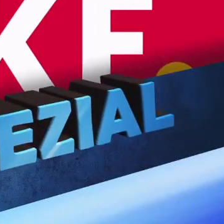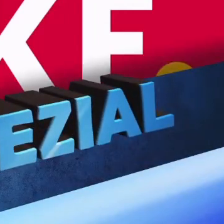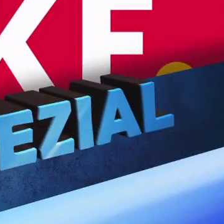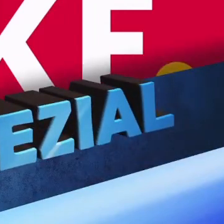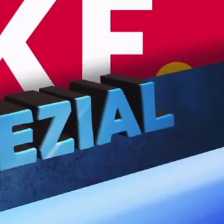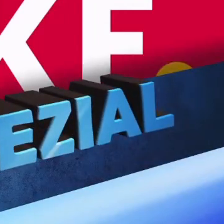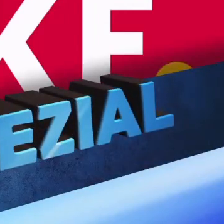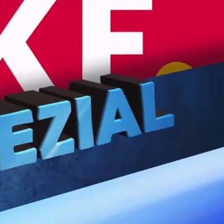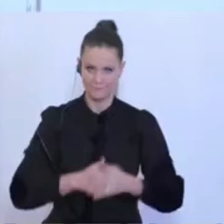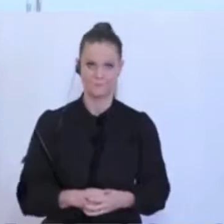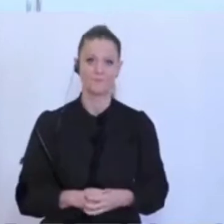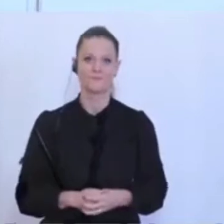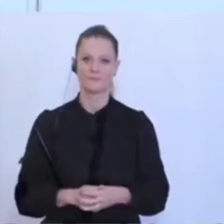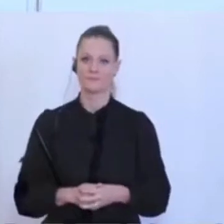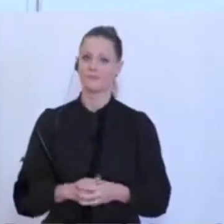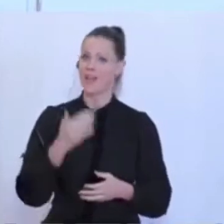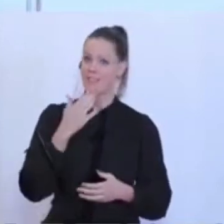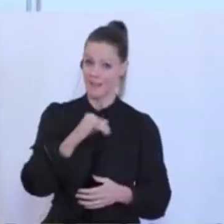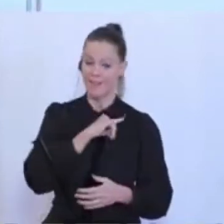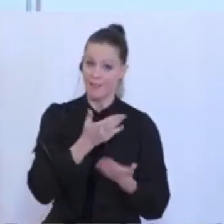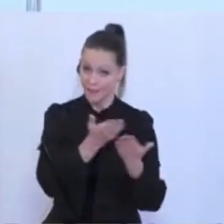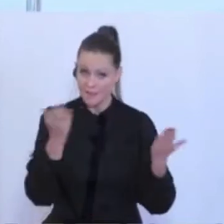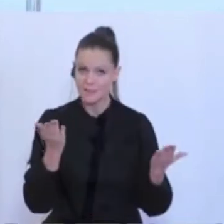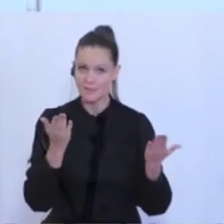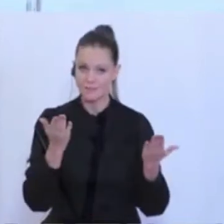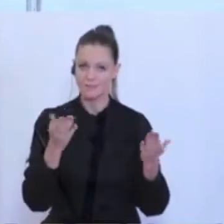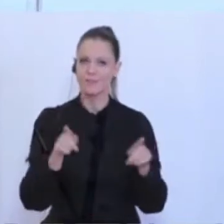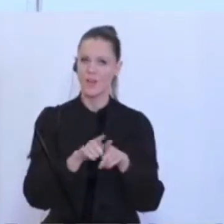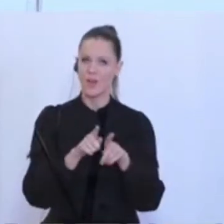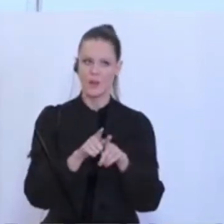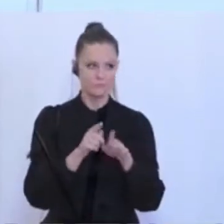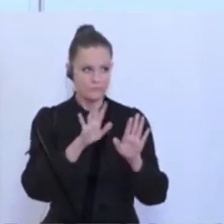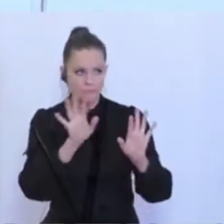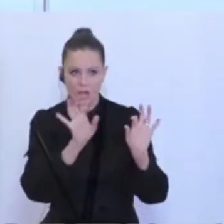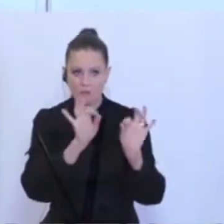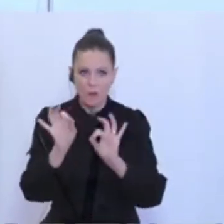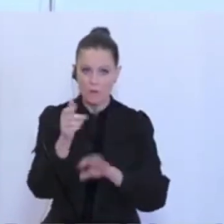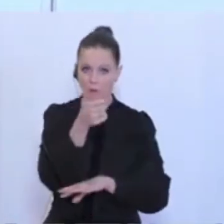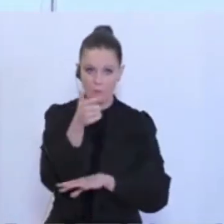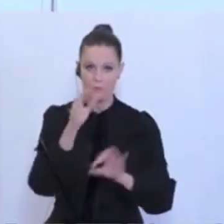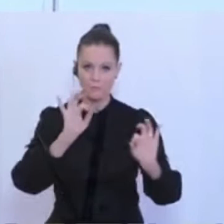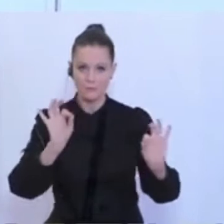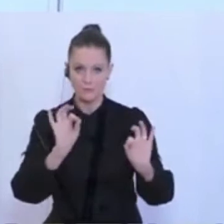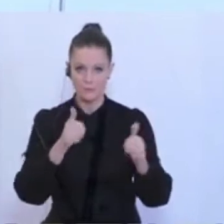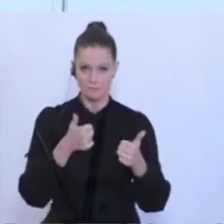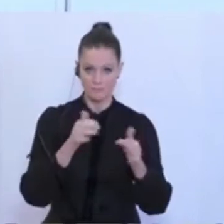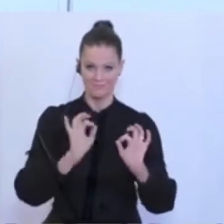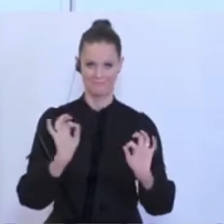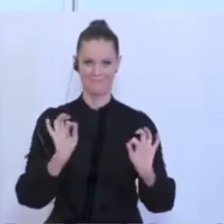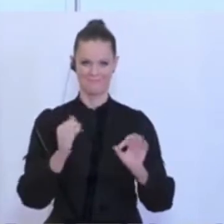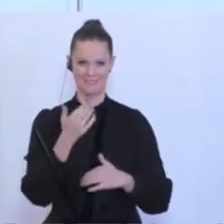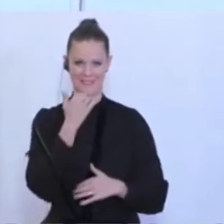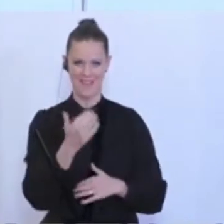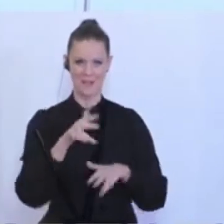Vielen Dank für Ihr Interesse, danke auch. Alles in Ordnung da bei der Kamera? Danke,